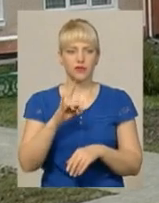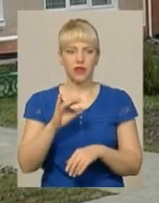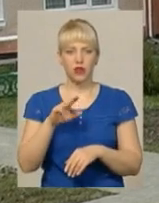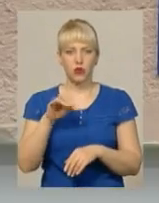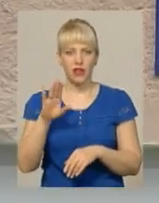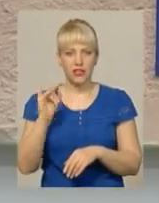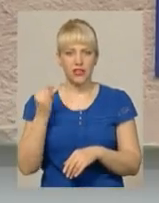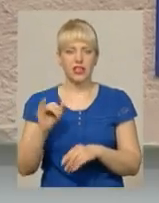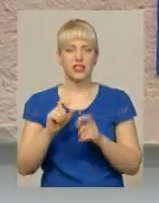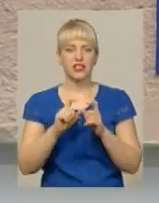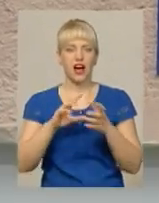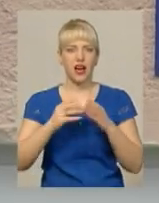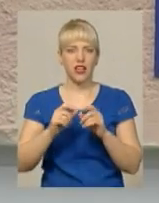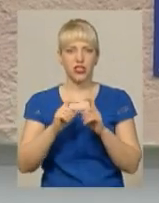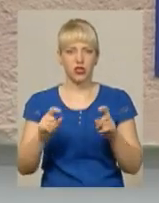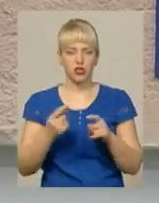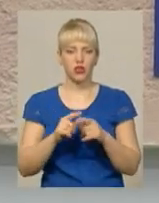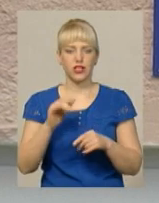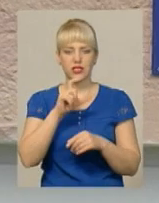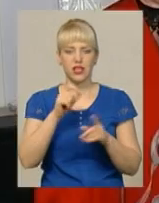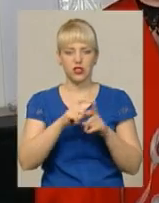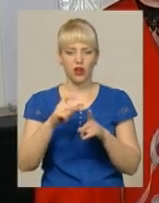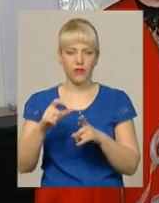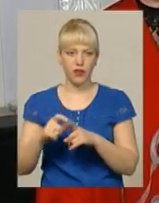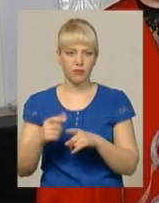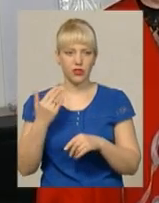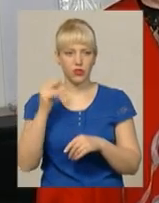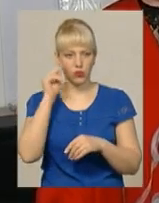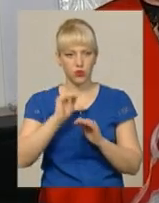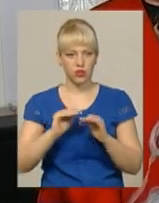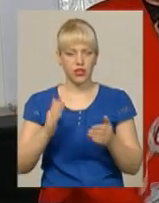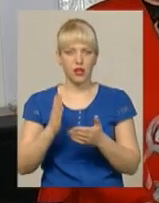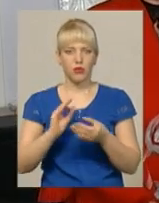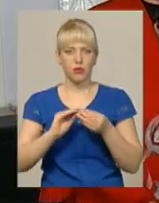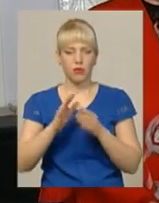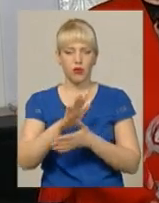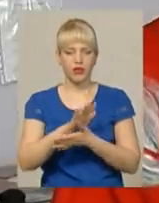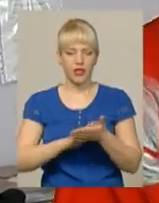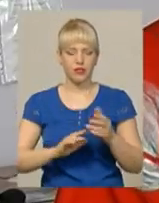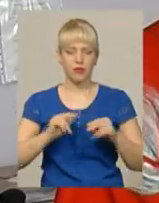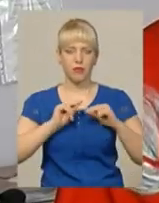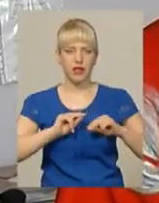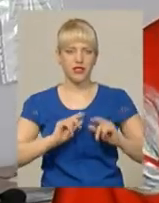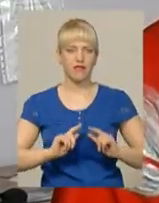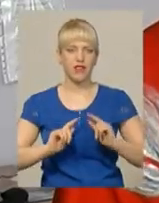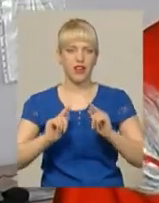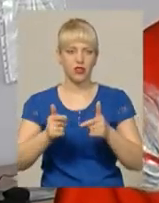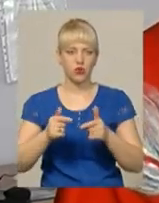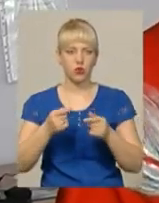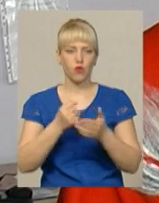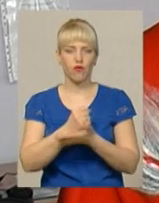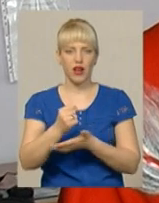-других ступенів. За словами її очільниці Олени Бандровської, є проблеми у подальшому працевлаштуванні вчителів. Звільняється біля 30